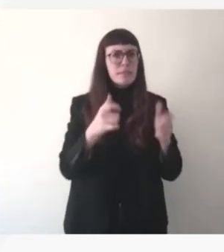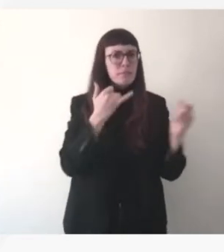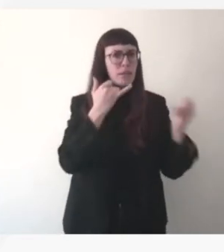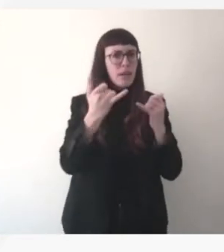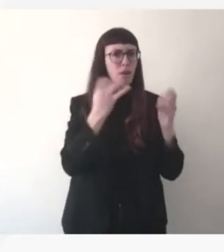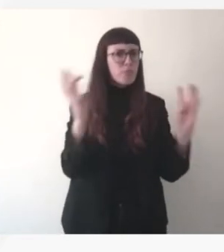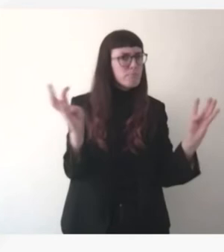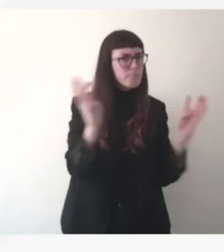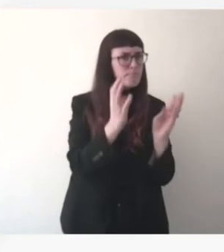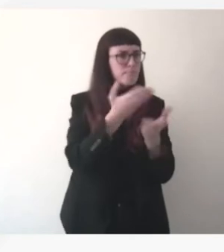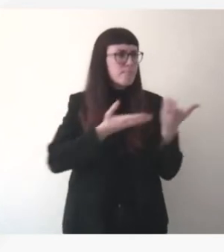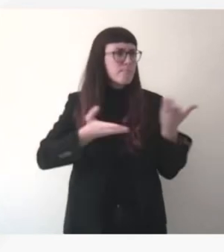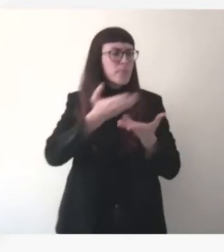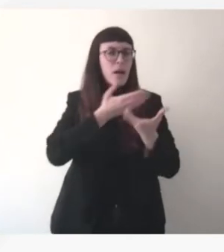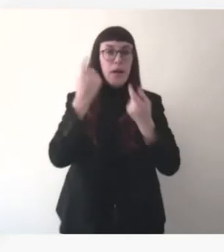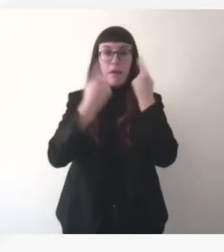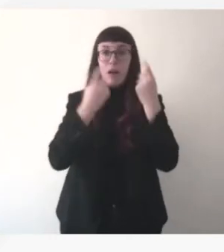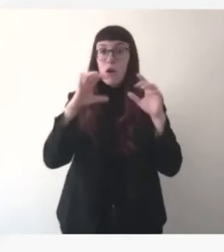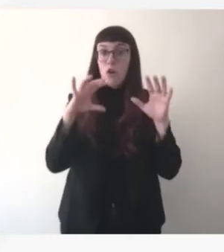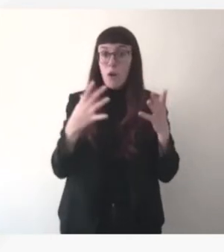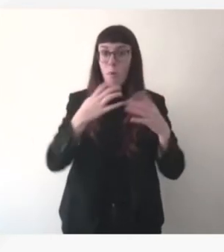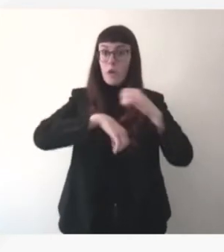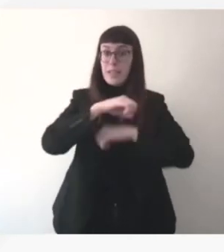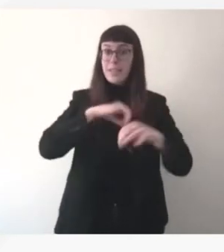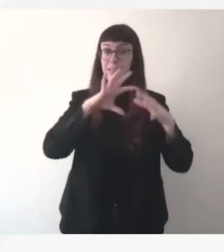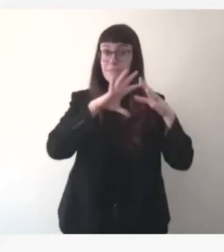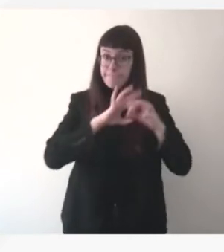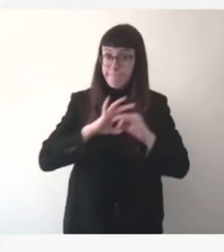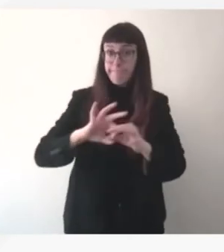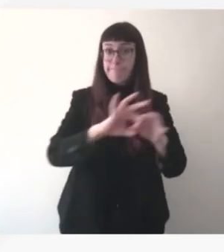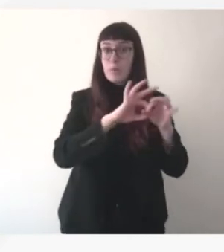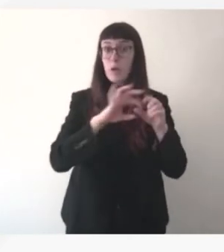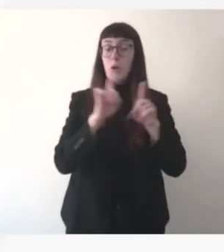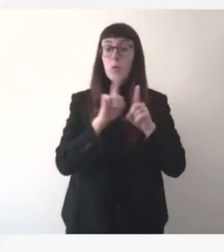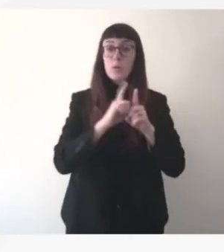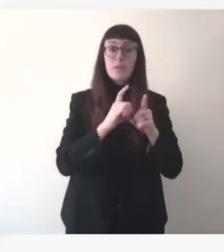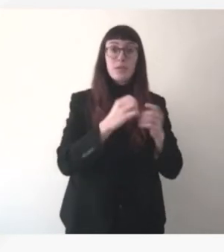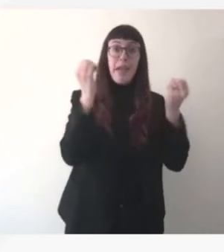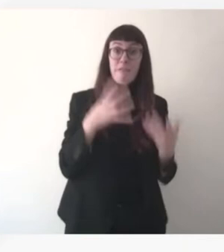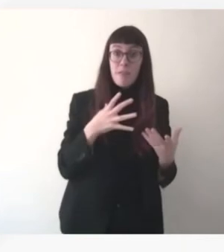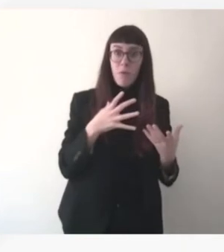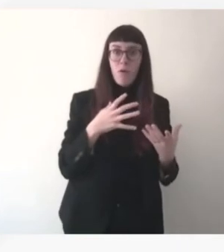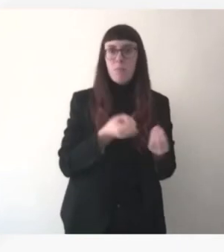à coopérer, à échanger des informations extrêmement rapidement dès lors que nous verrions des choses bouger. nous n'avons pas de raison,